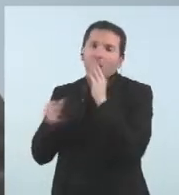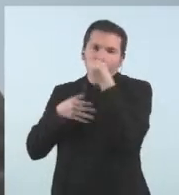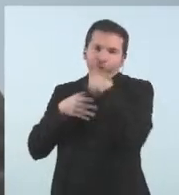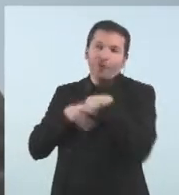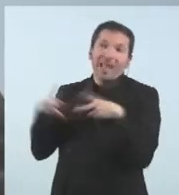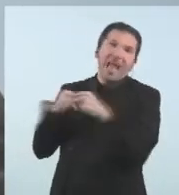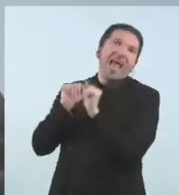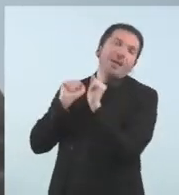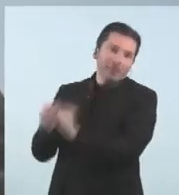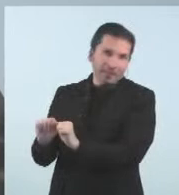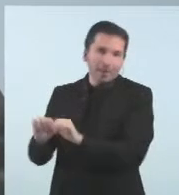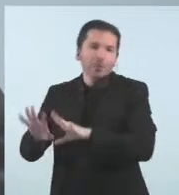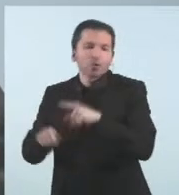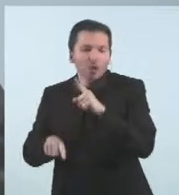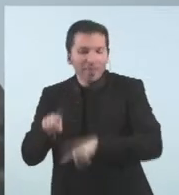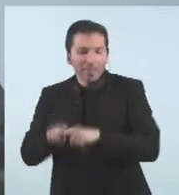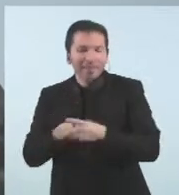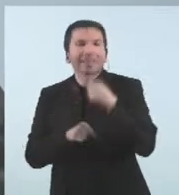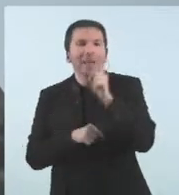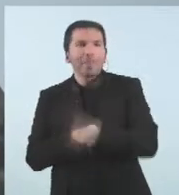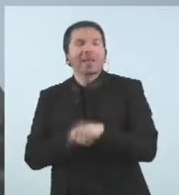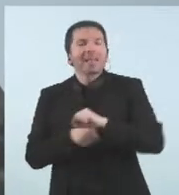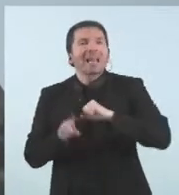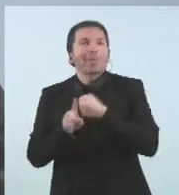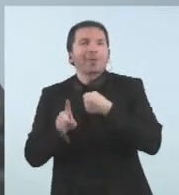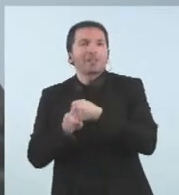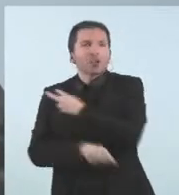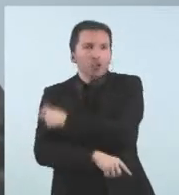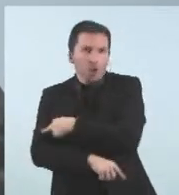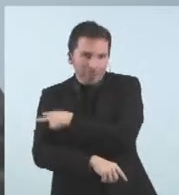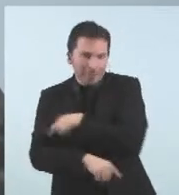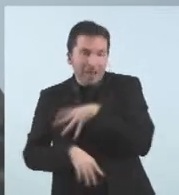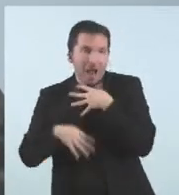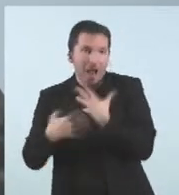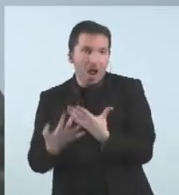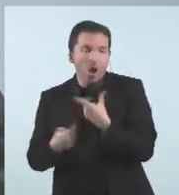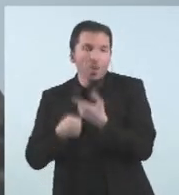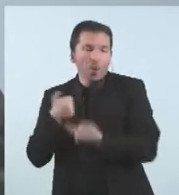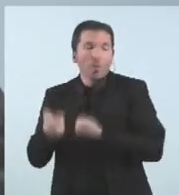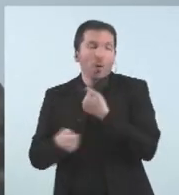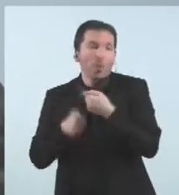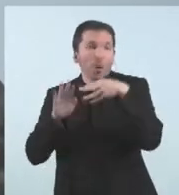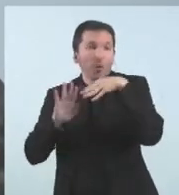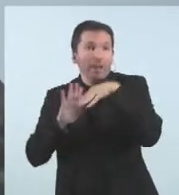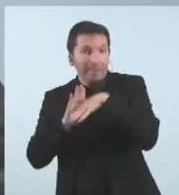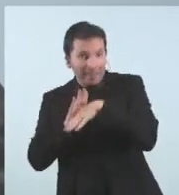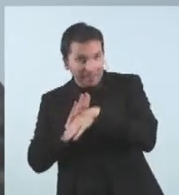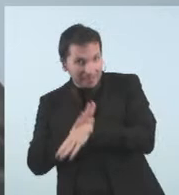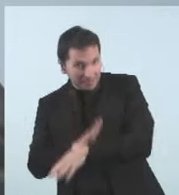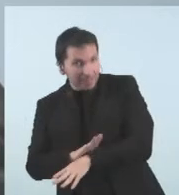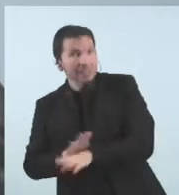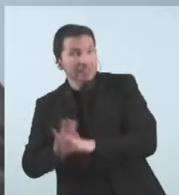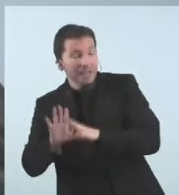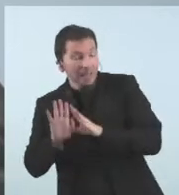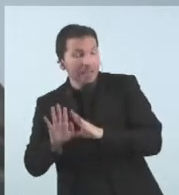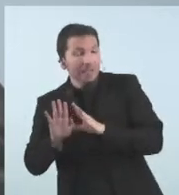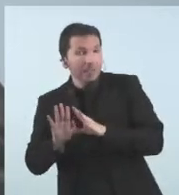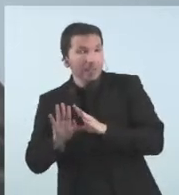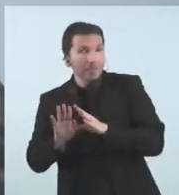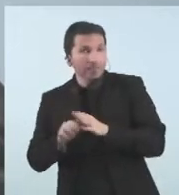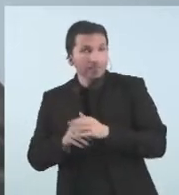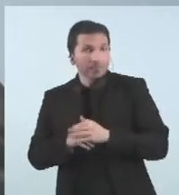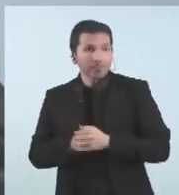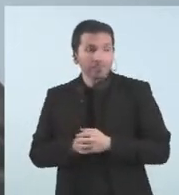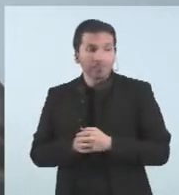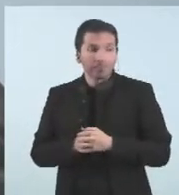depèn de la pressió sanitària en aquests moments la pressió sanitària està en descens progressiu molt lent però està en descens claríssim